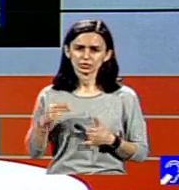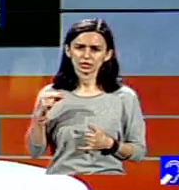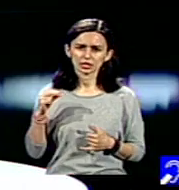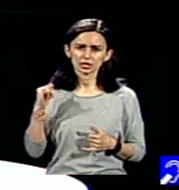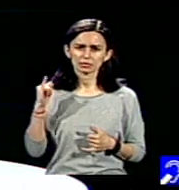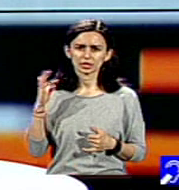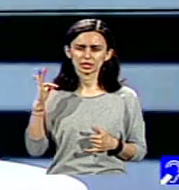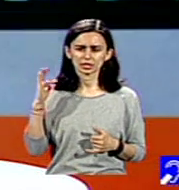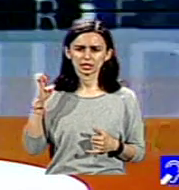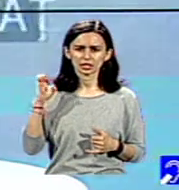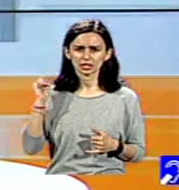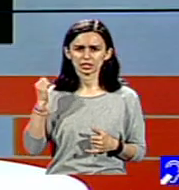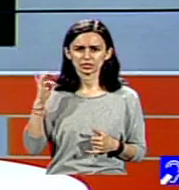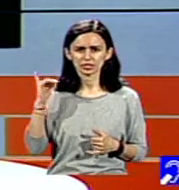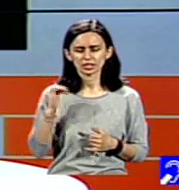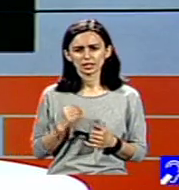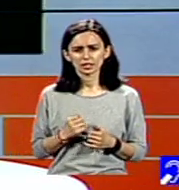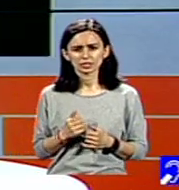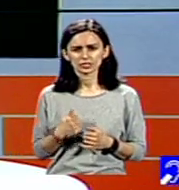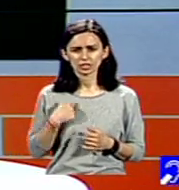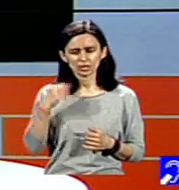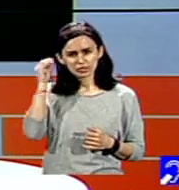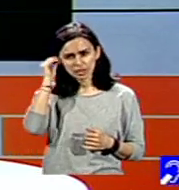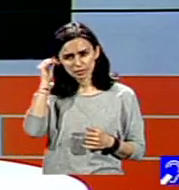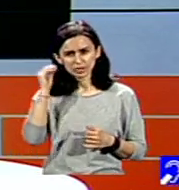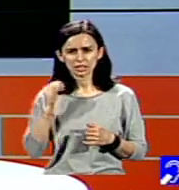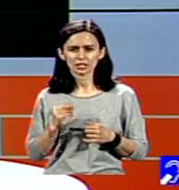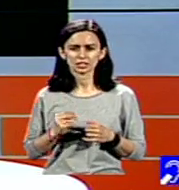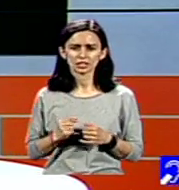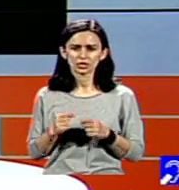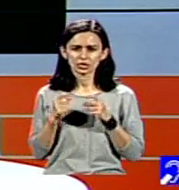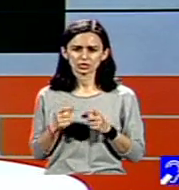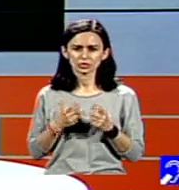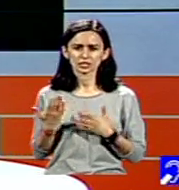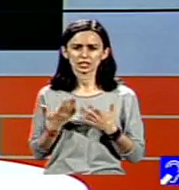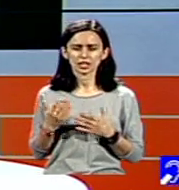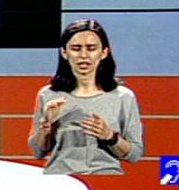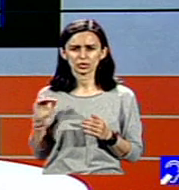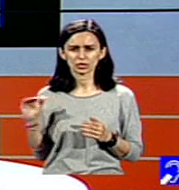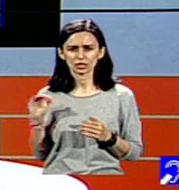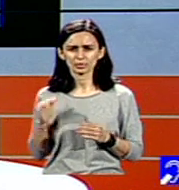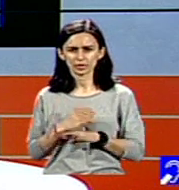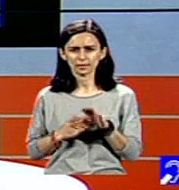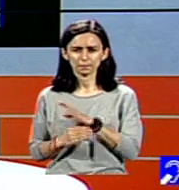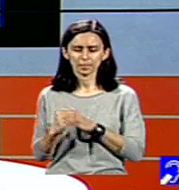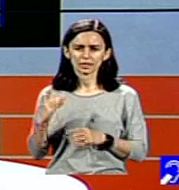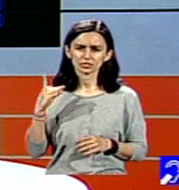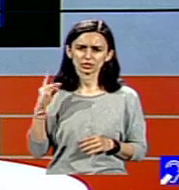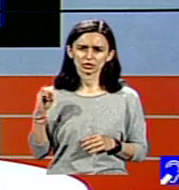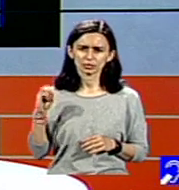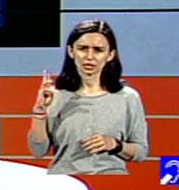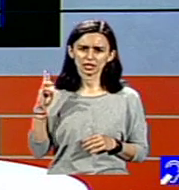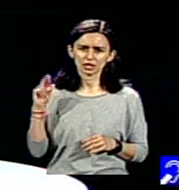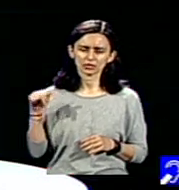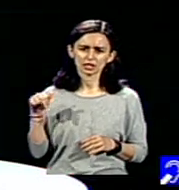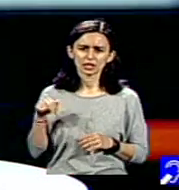în emisiunea Fără Prăjdecăți la acea vreme. Vă reamintesc pe scurt, doamnelor, domnilor, o situație în care un copilaj tot cu sindrom down la Pitești,